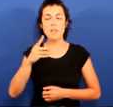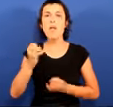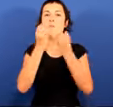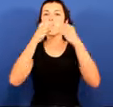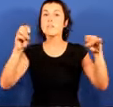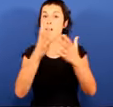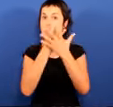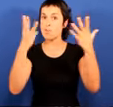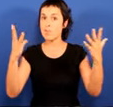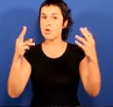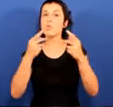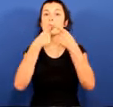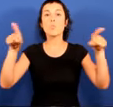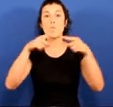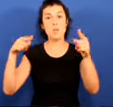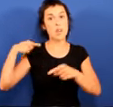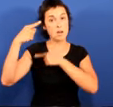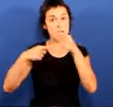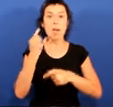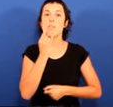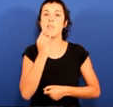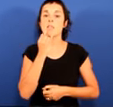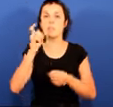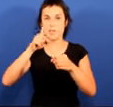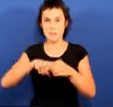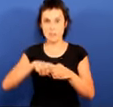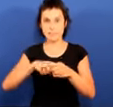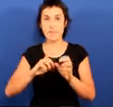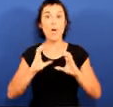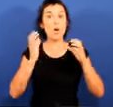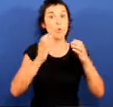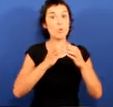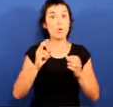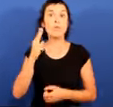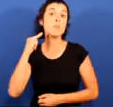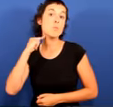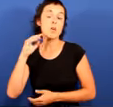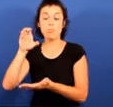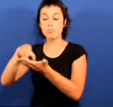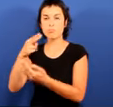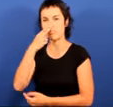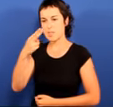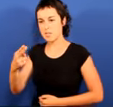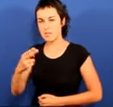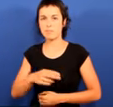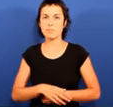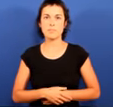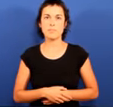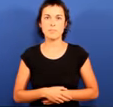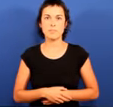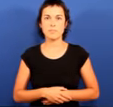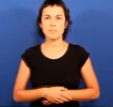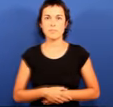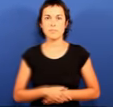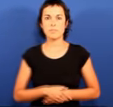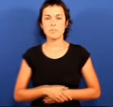hogeita sortzigarren folki eialdian parte hartu du. Bizitalian Eskoziako Bandarekin batera, koldo iturbe getxeko udaleko kultura